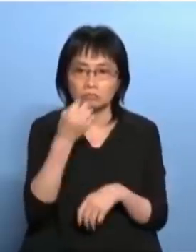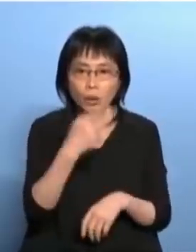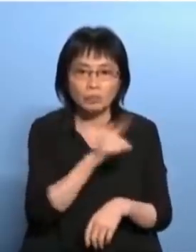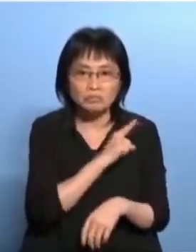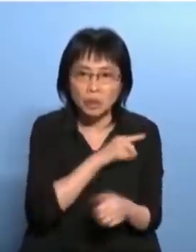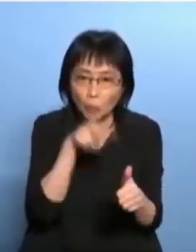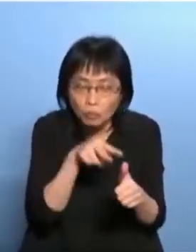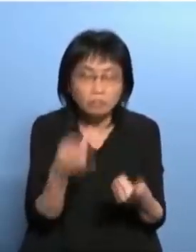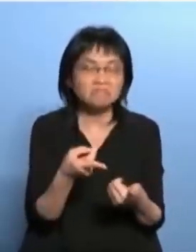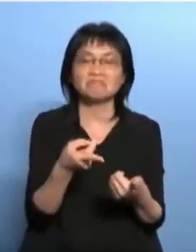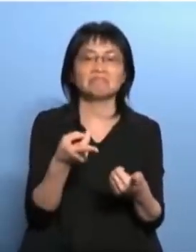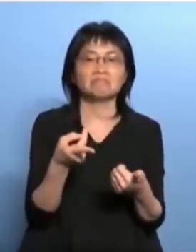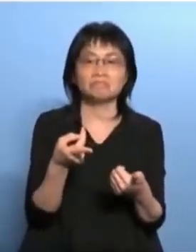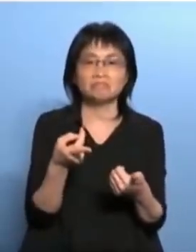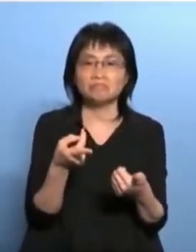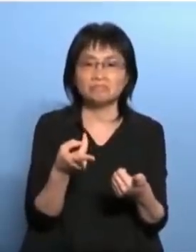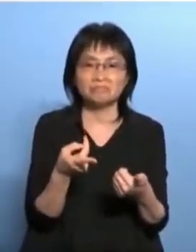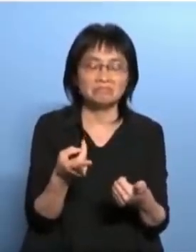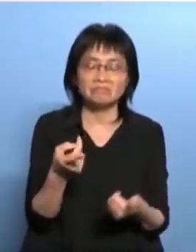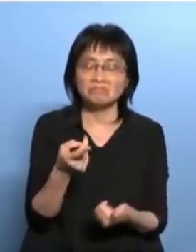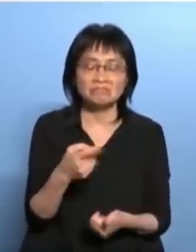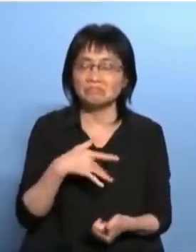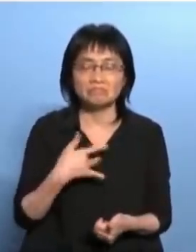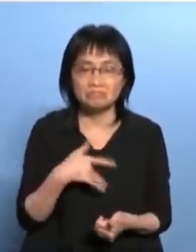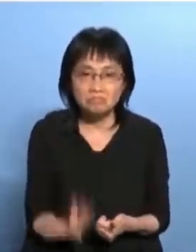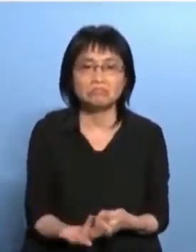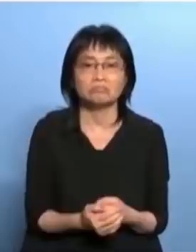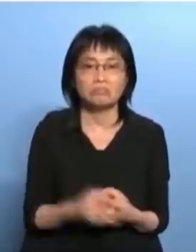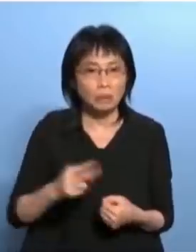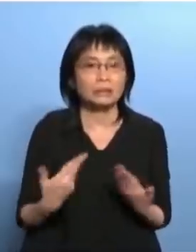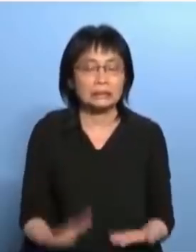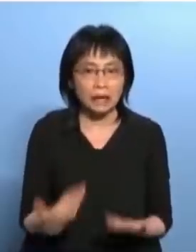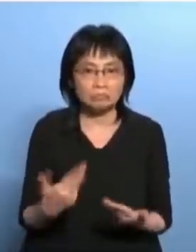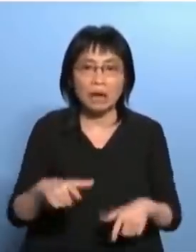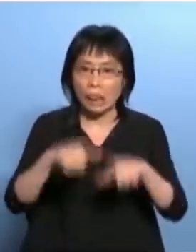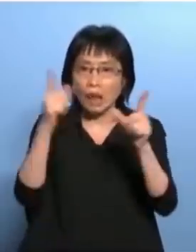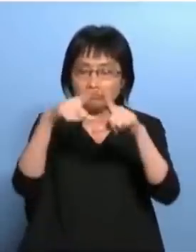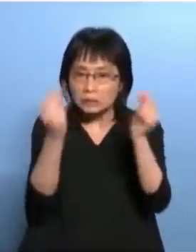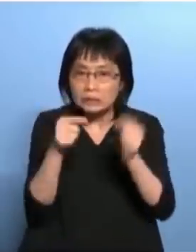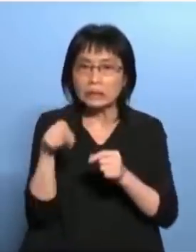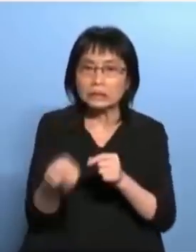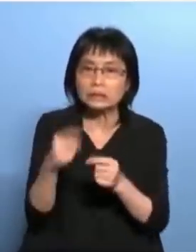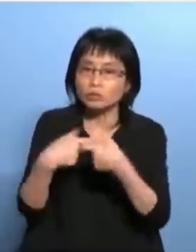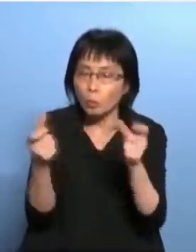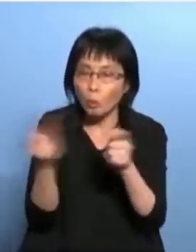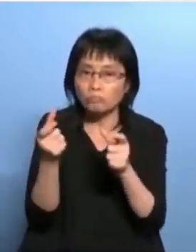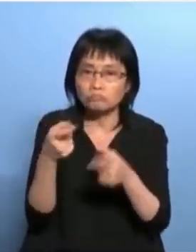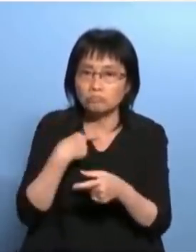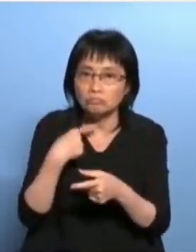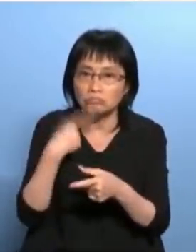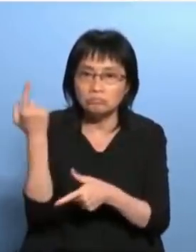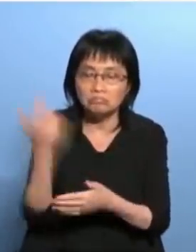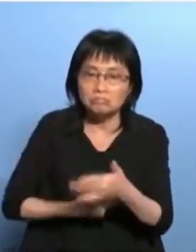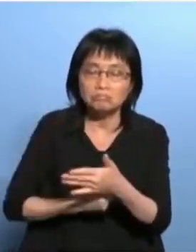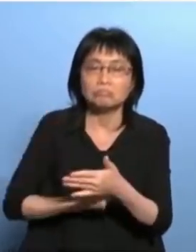去到那个田地郭家麒議員主席我费她人工她是做不到基本法要林郑是要捍卫一国